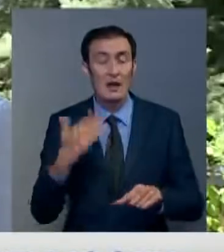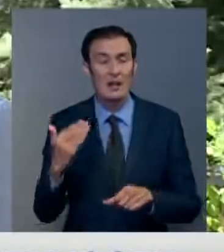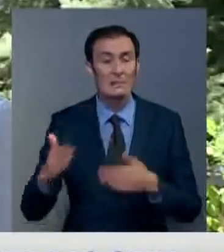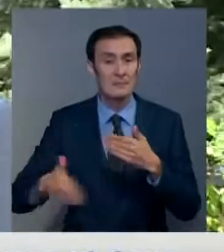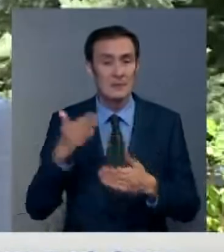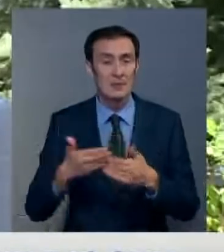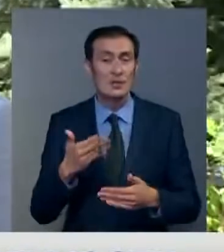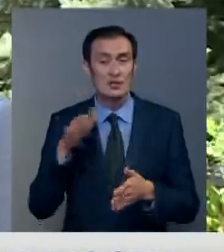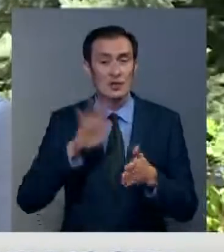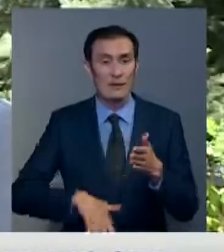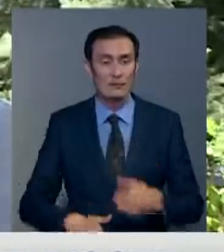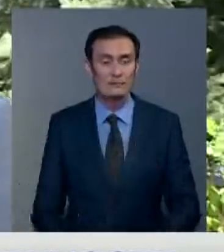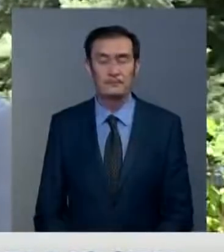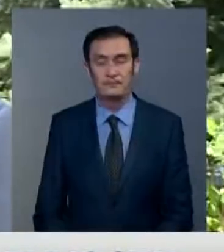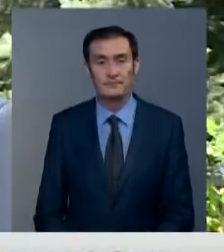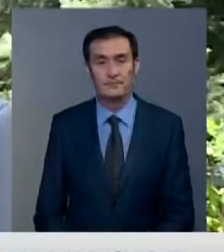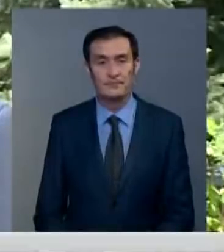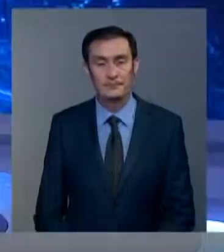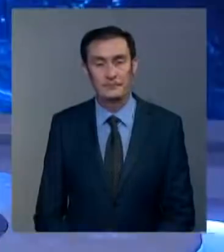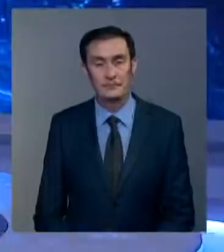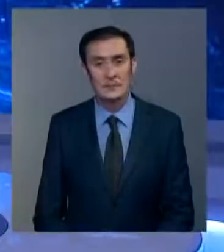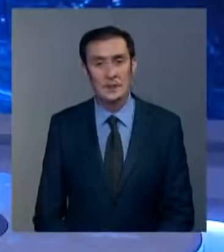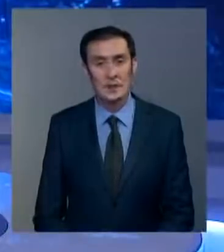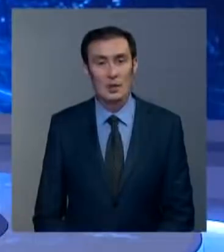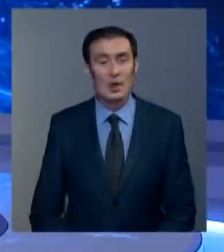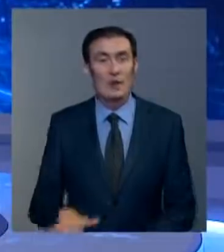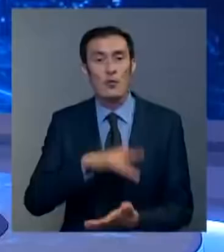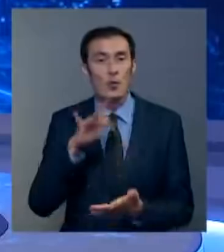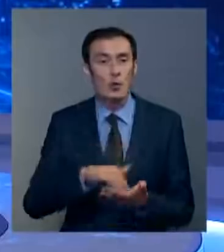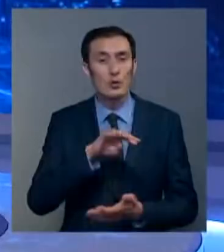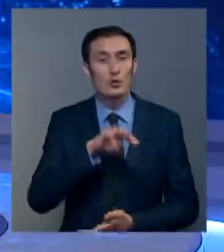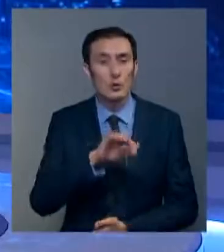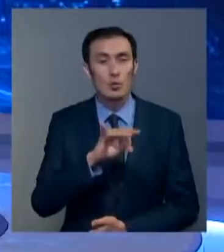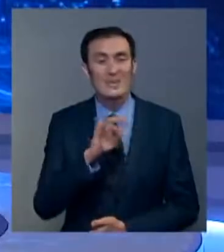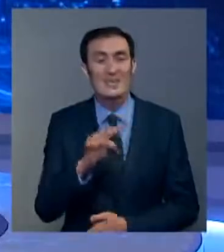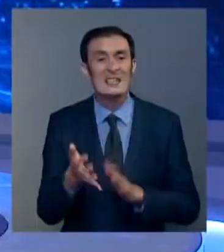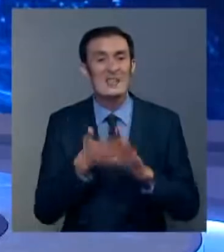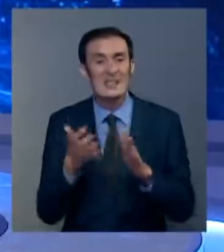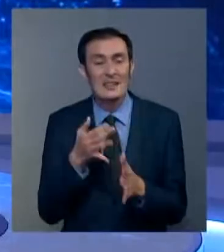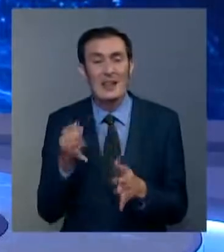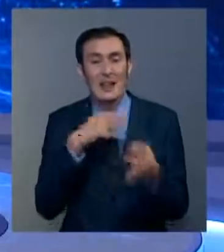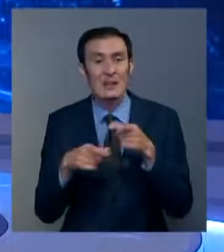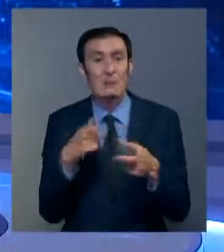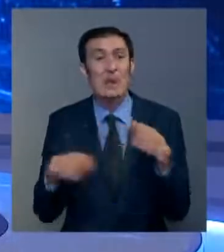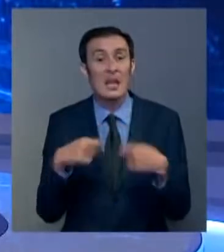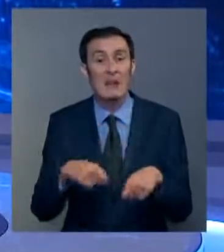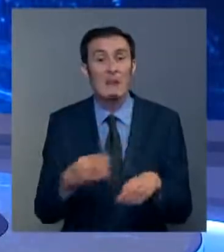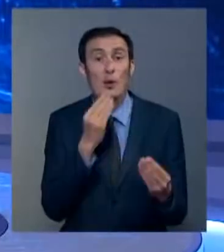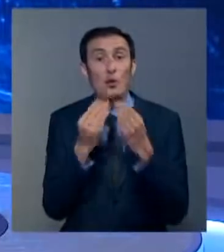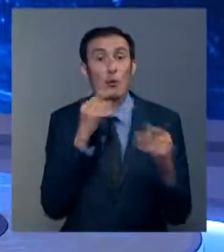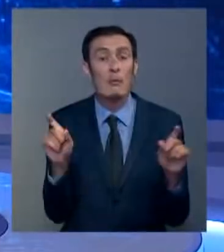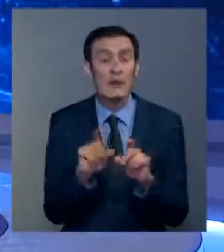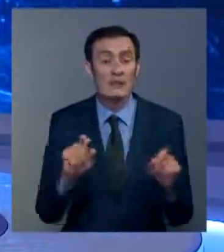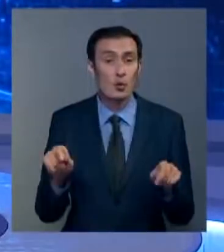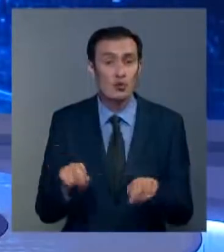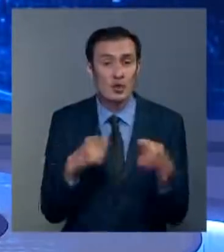административной ответственности. В Туркестане дефицитные лекарства продавали в продуктовом магазине. Нарушения